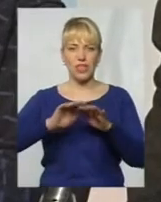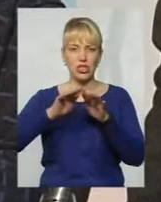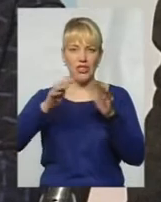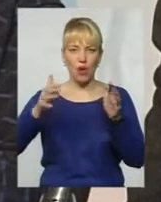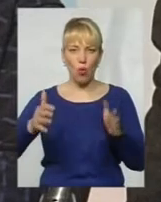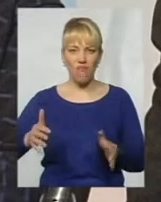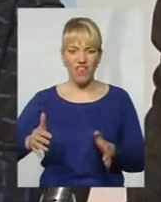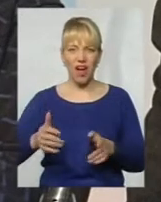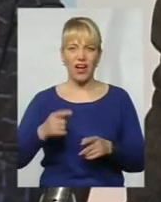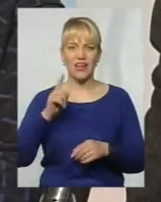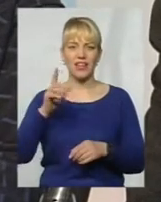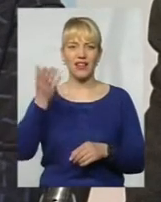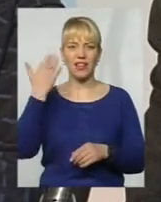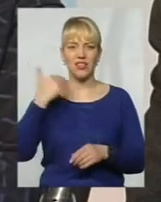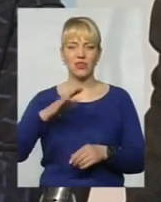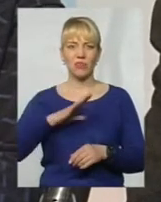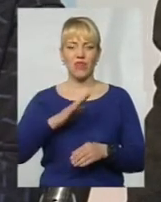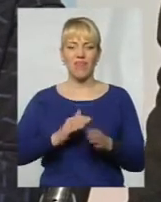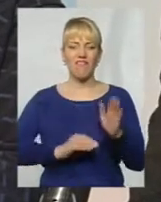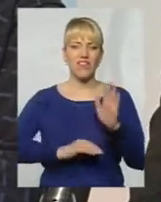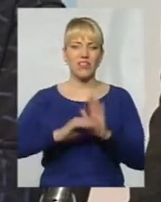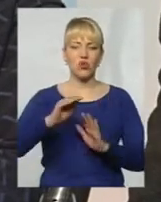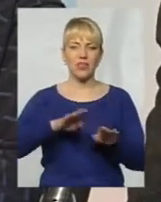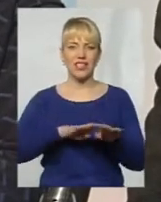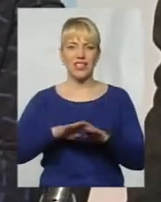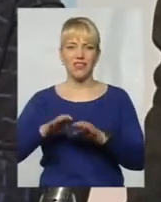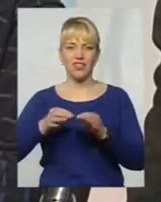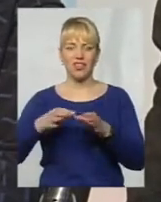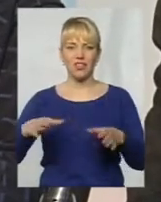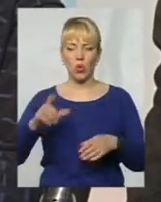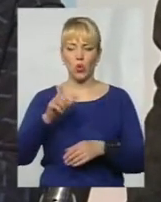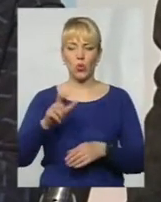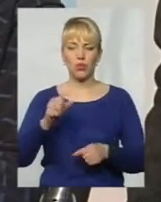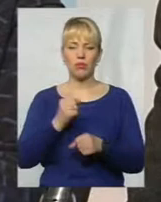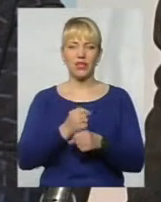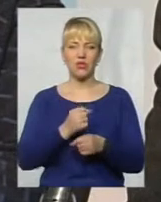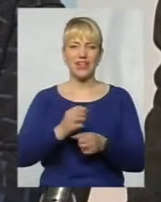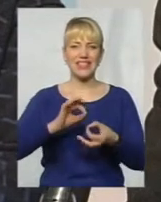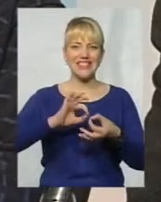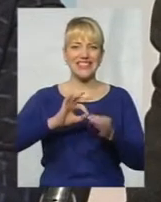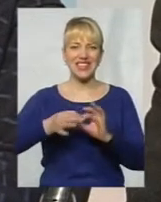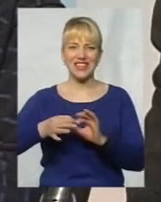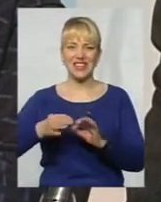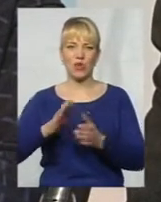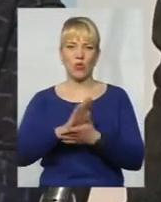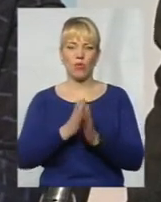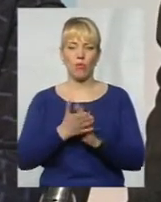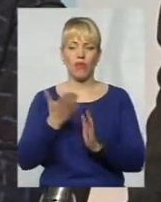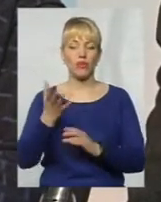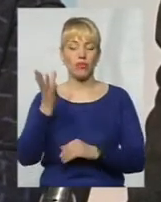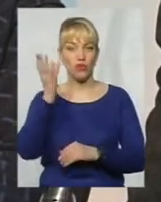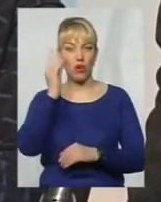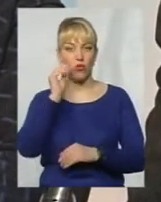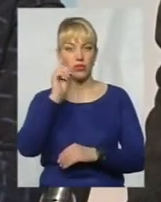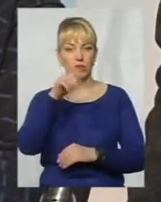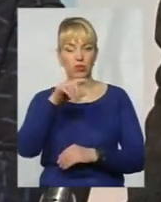Тоді були надто високі рівні радіації. Люди працювали в надто складних умовах. Якщо враховувати той період, а я хочу нагадати,